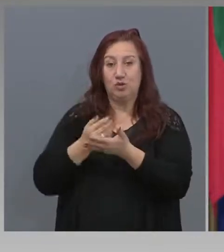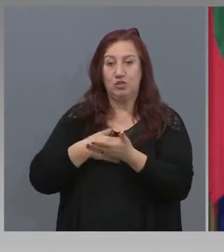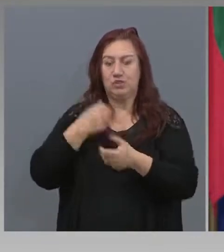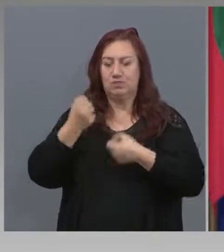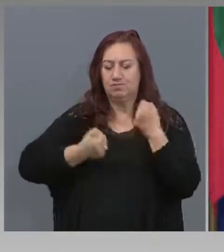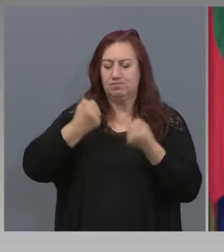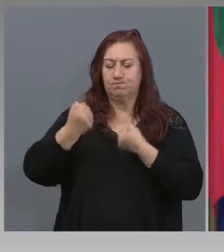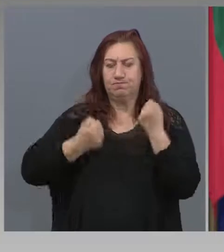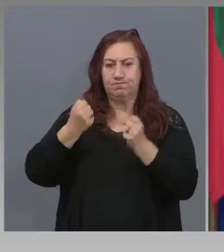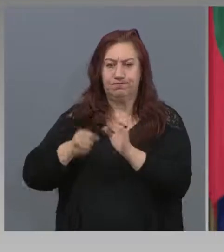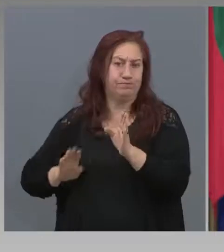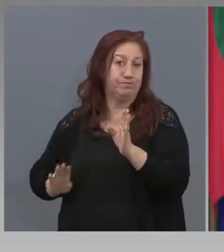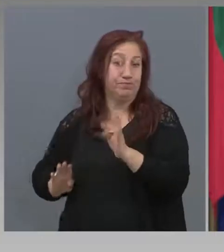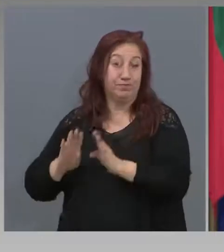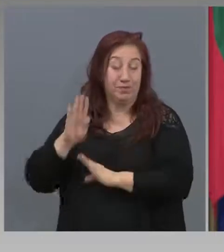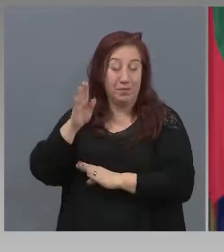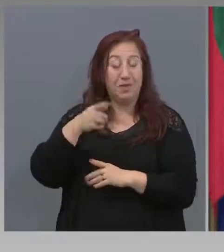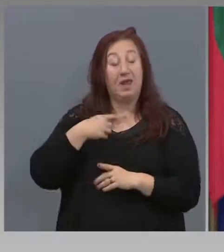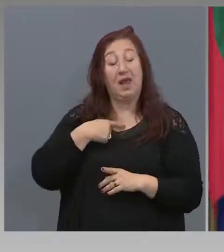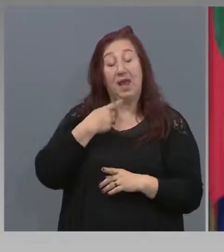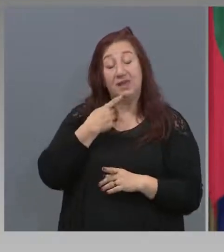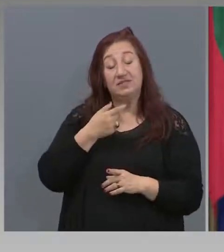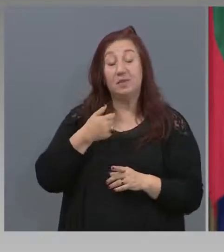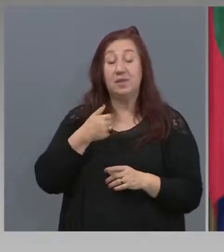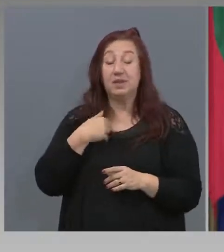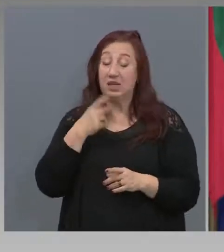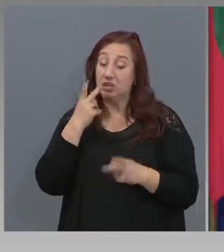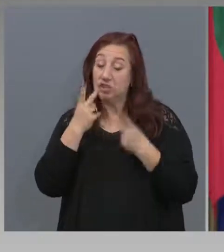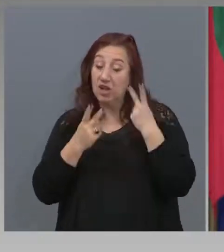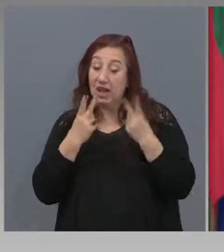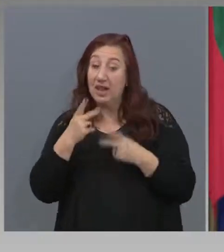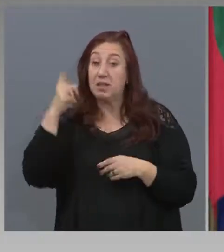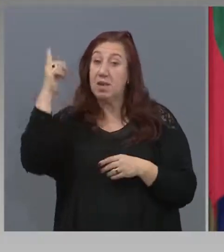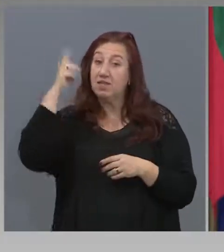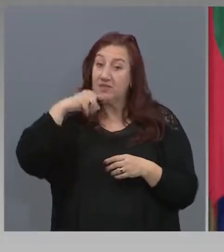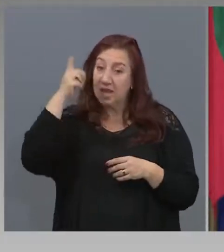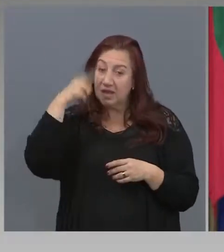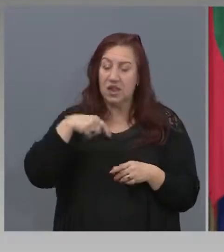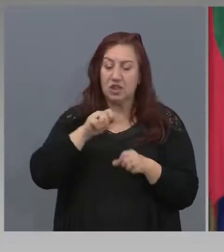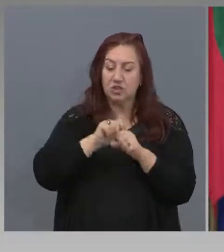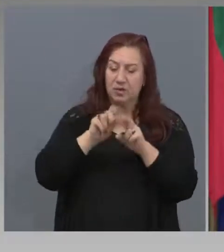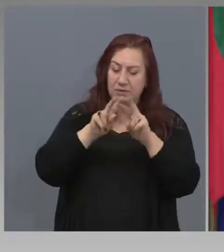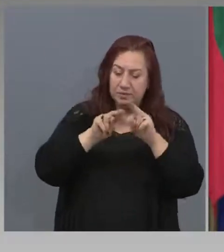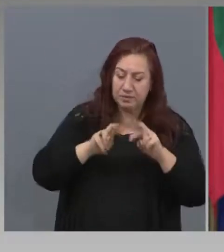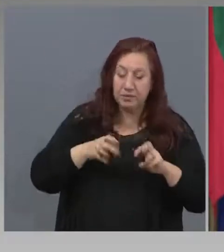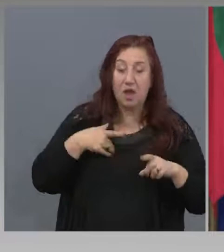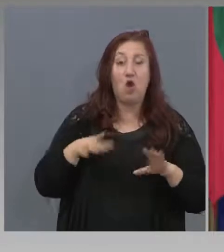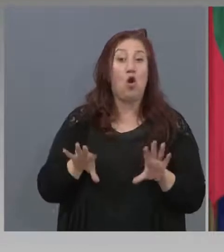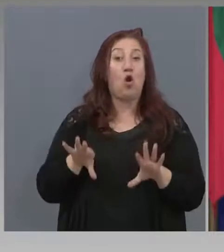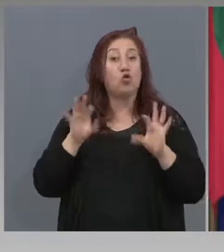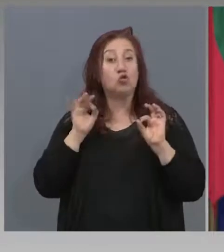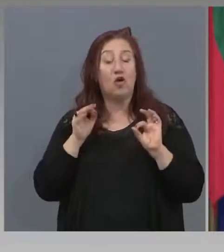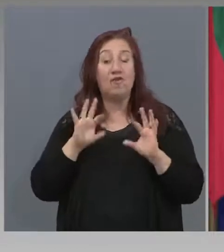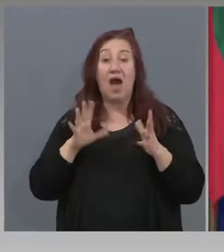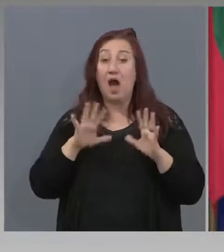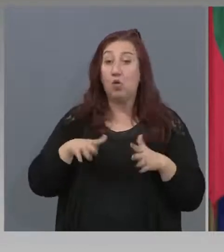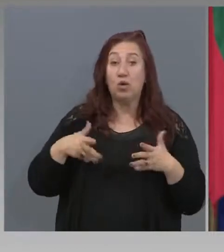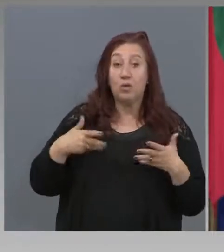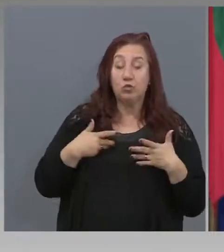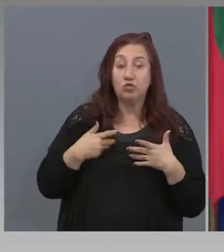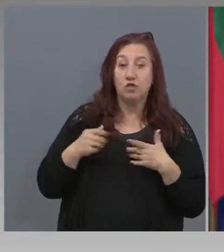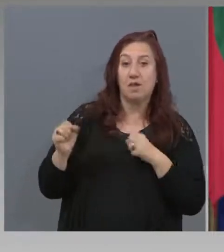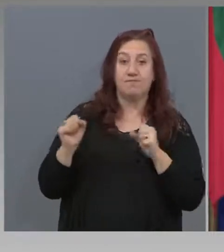максимално гъвкави, следейки данните ден за ден и във готовност да реагираме по един или по друг начин, в зависимост от темпа на